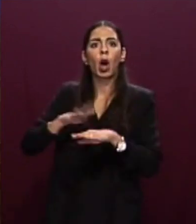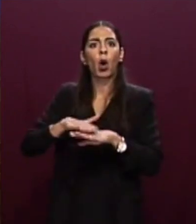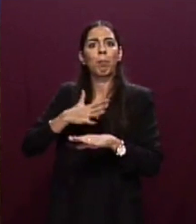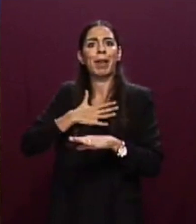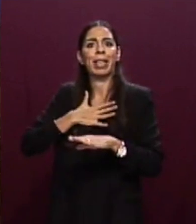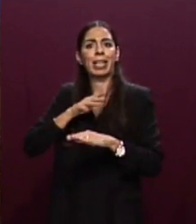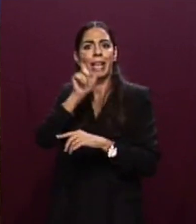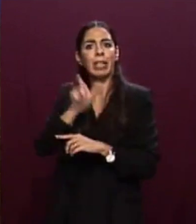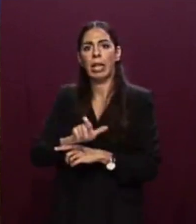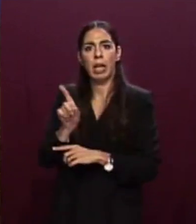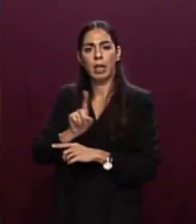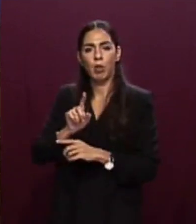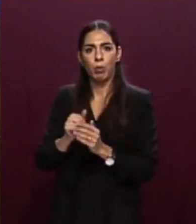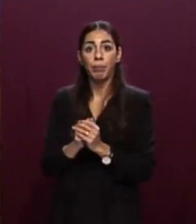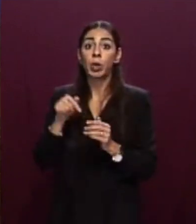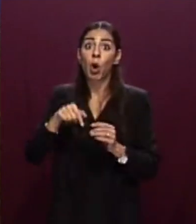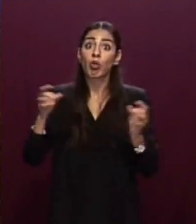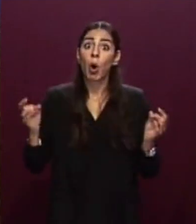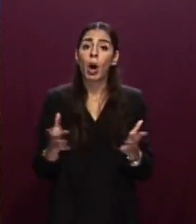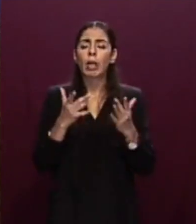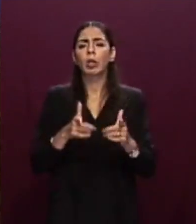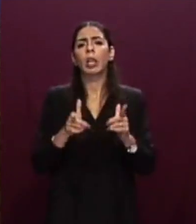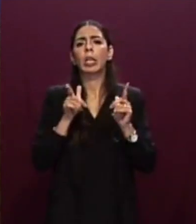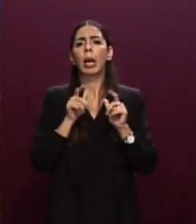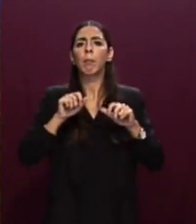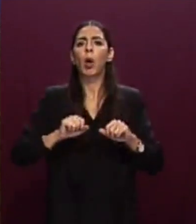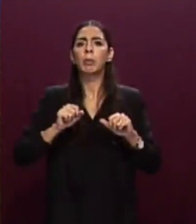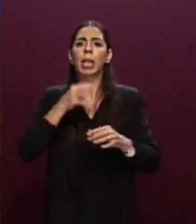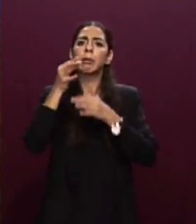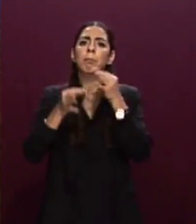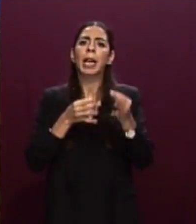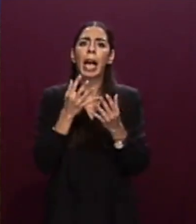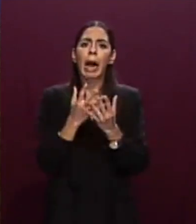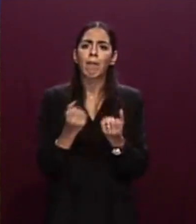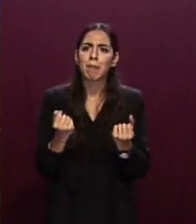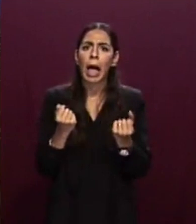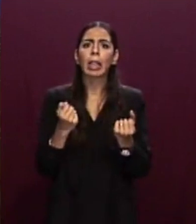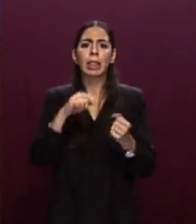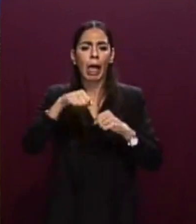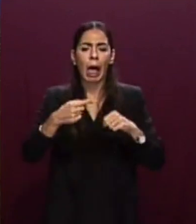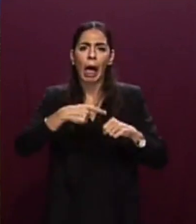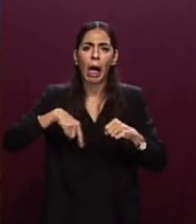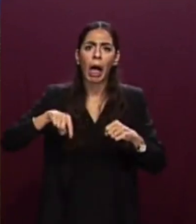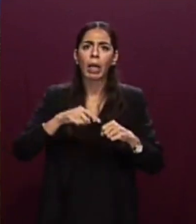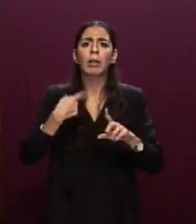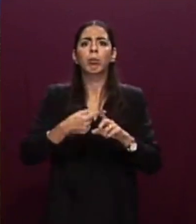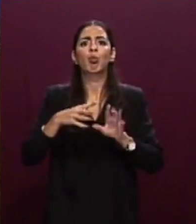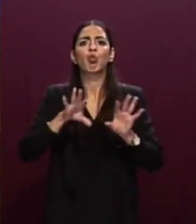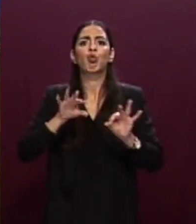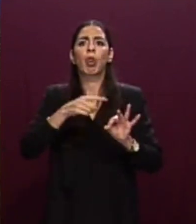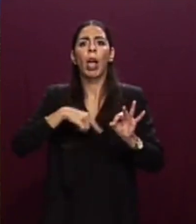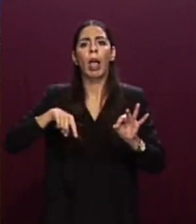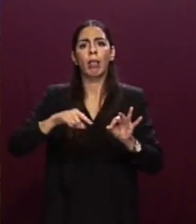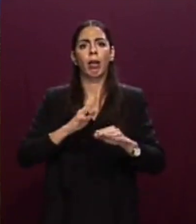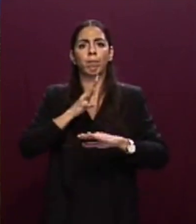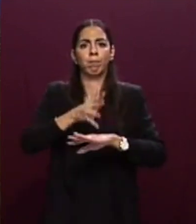L'occasione di oggi, infatti, mi consente di illustrare i fatti, gli atti adottati e le scelte assunte in attuazione di